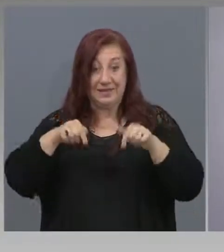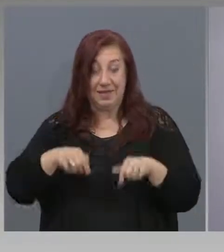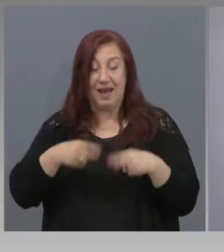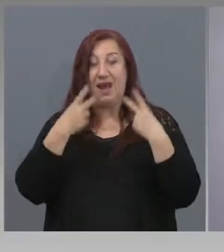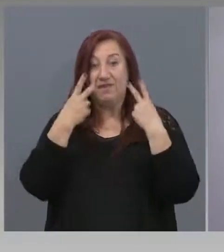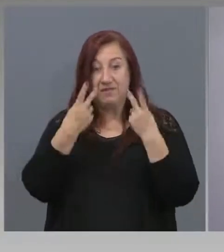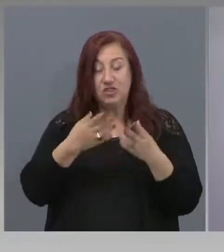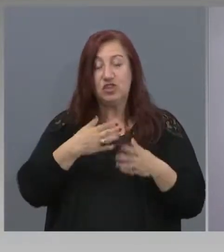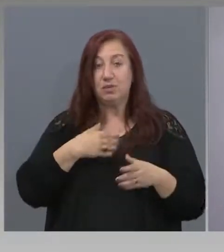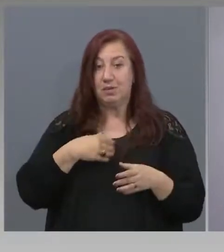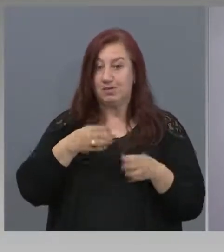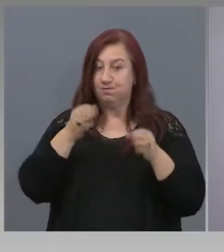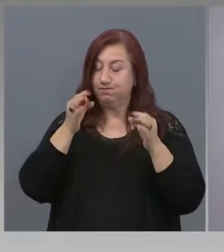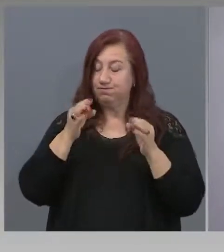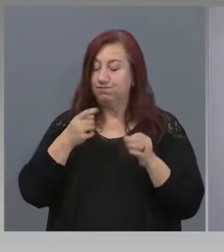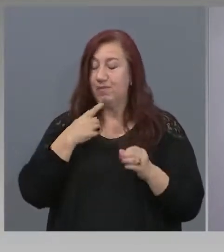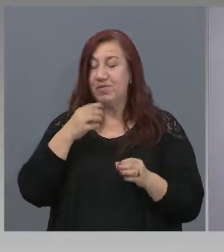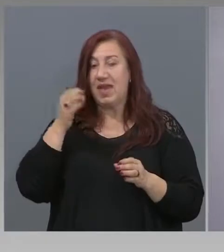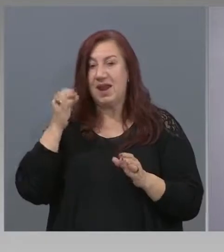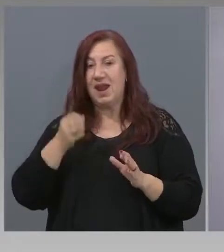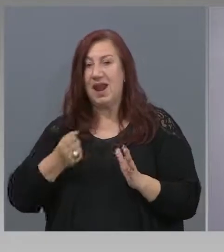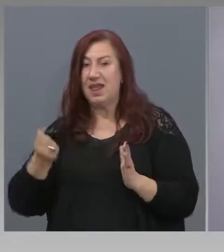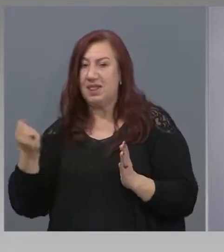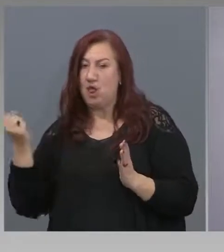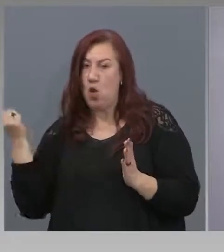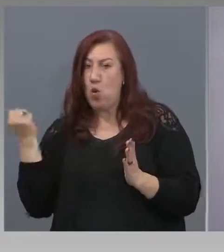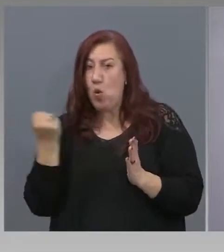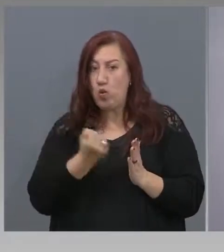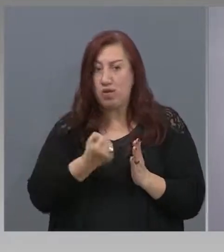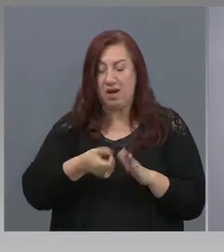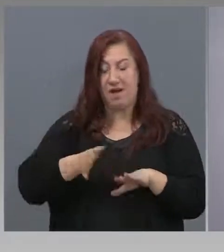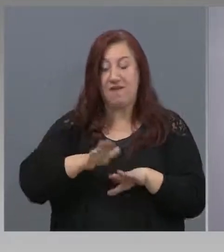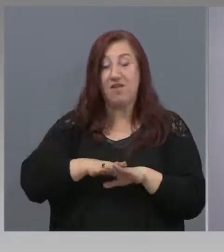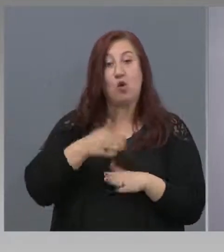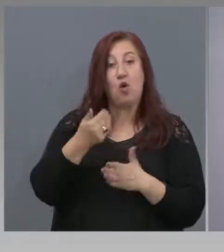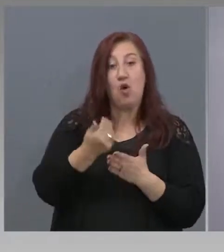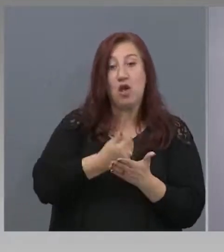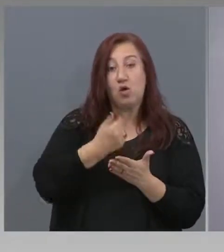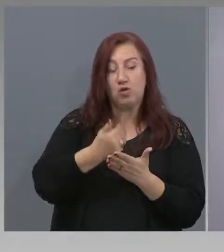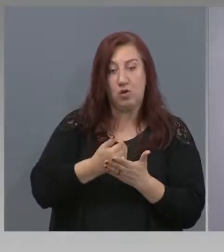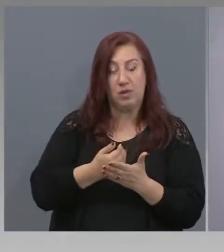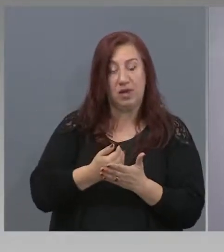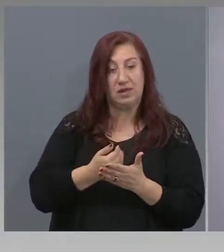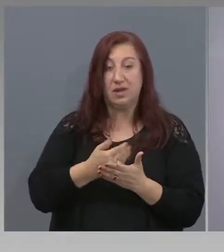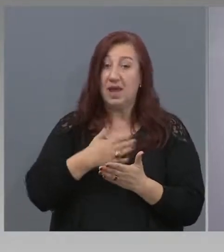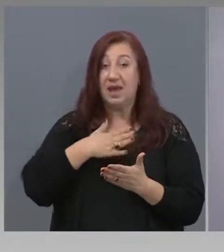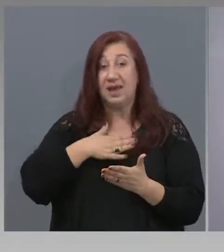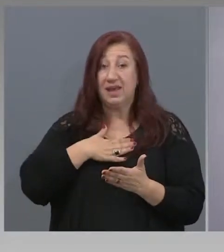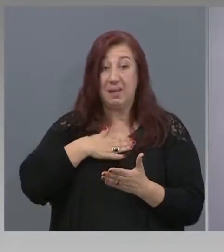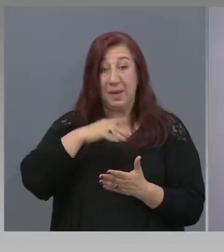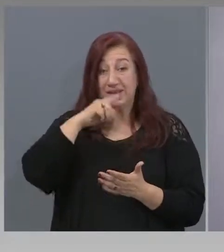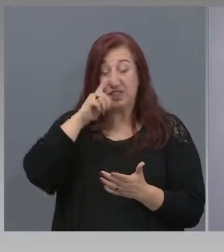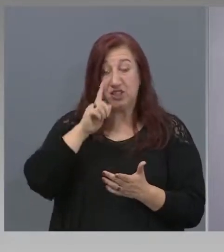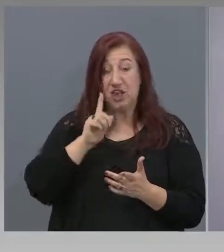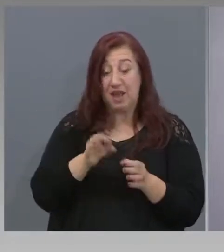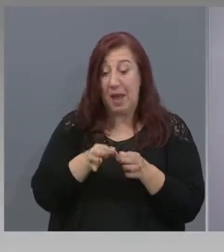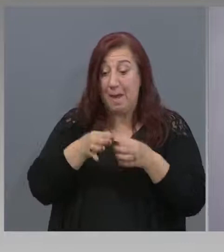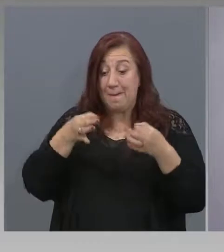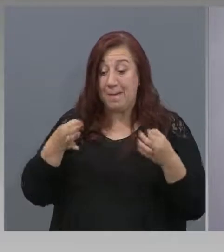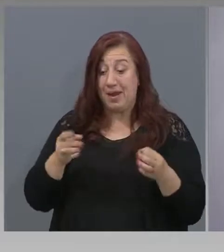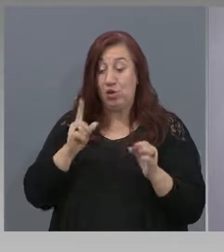има удар реален върху економиката. Не е без значение дали мерките, които ще се предприемат днес,